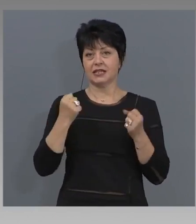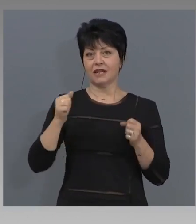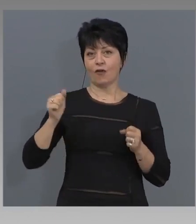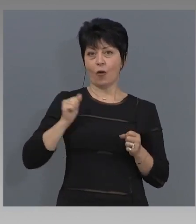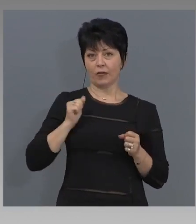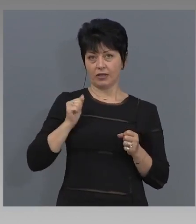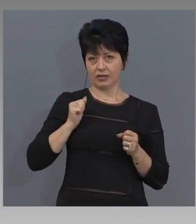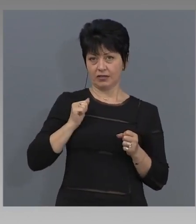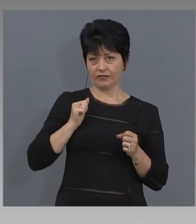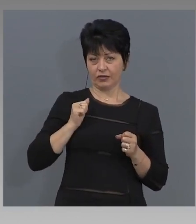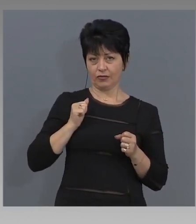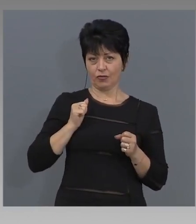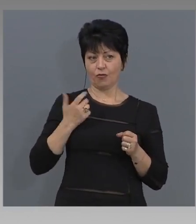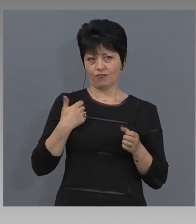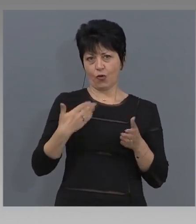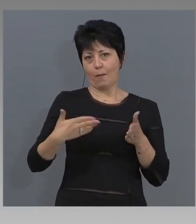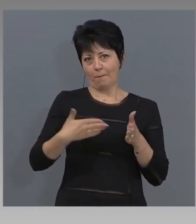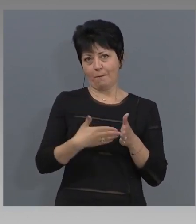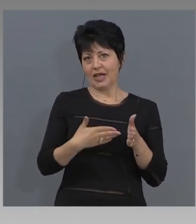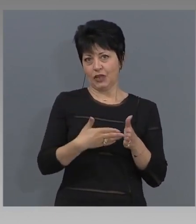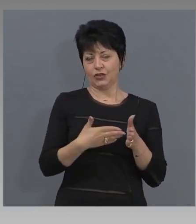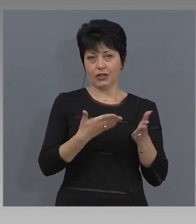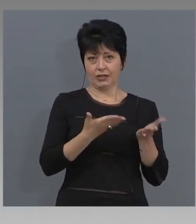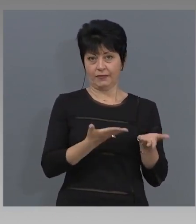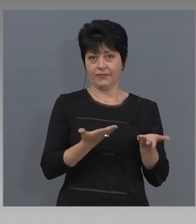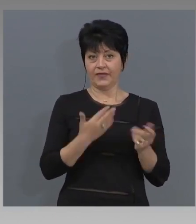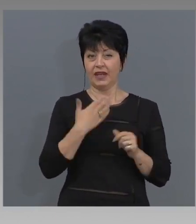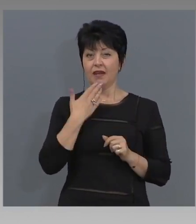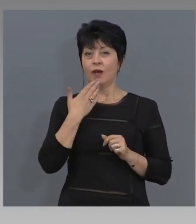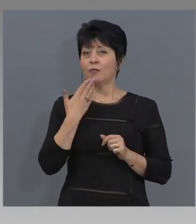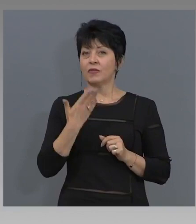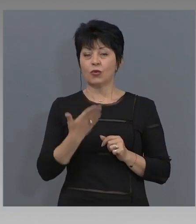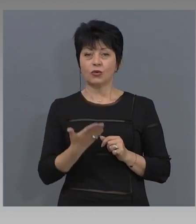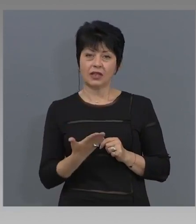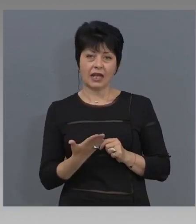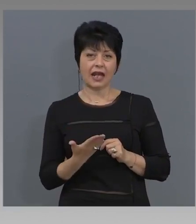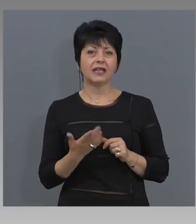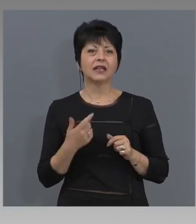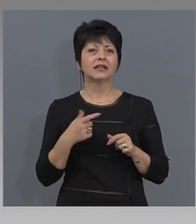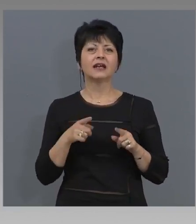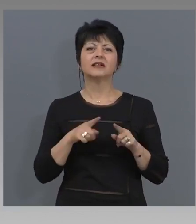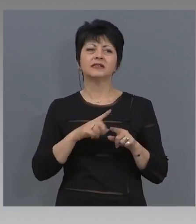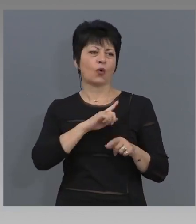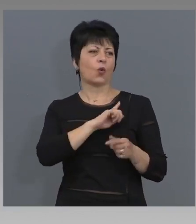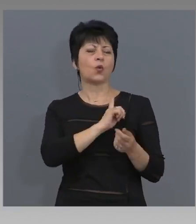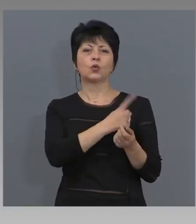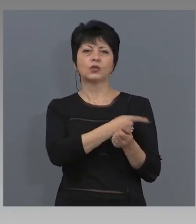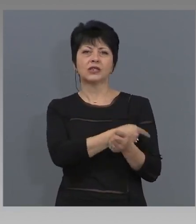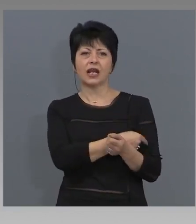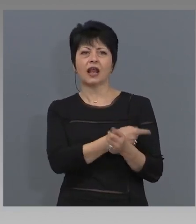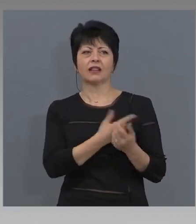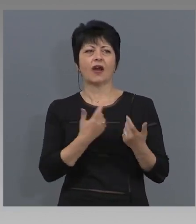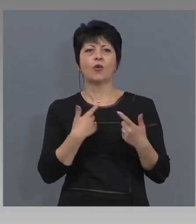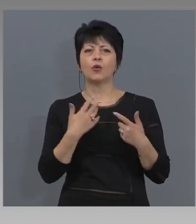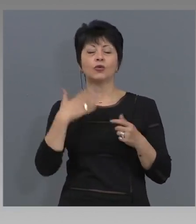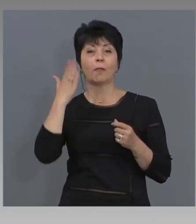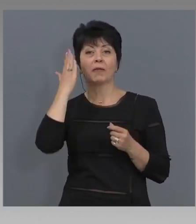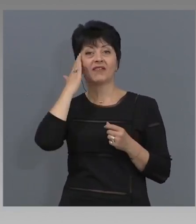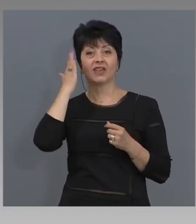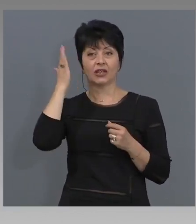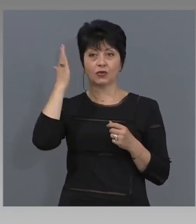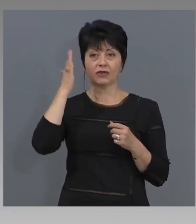по обективни причини, защото знаете, че благодарение всъщност на усилията, които правителството